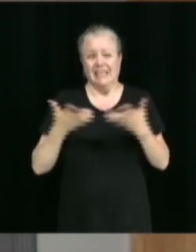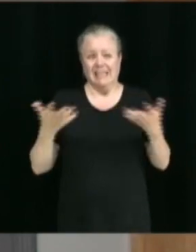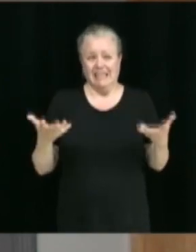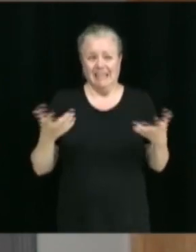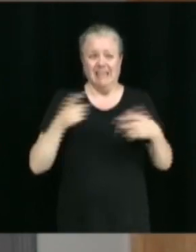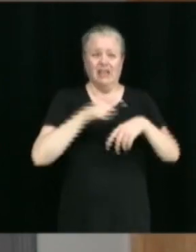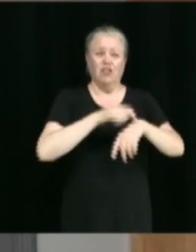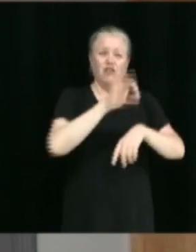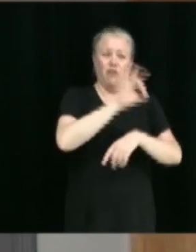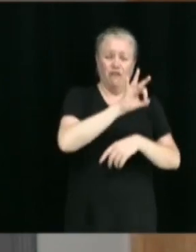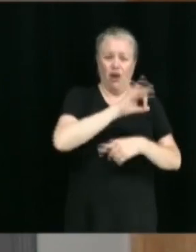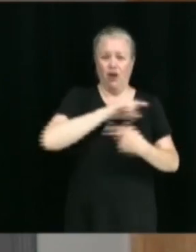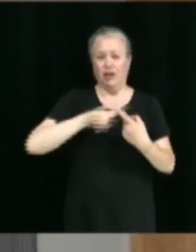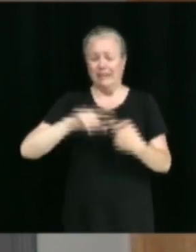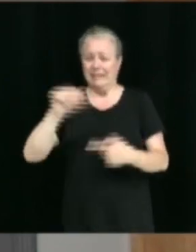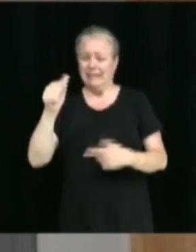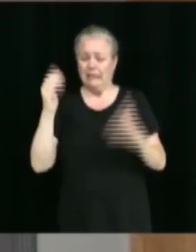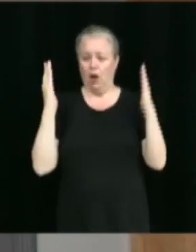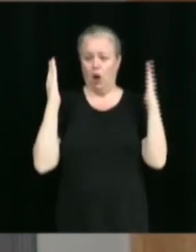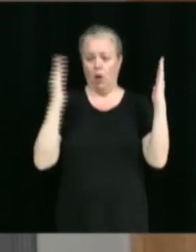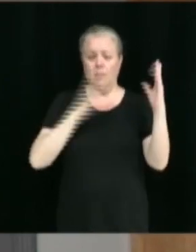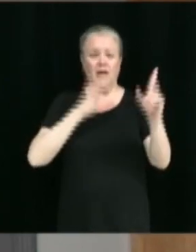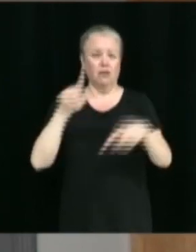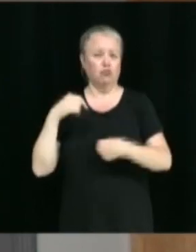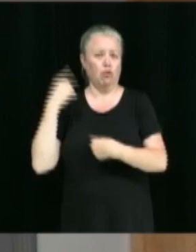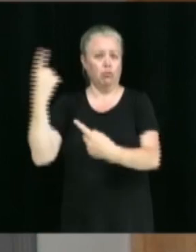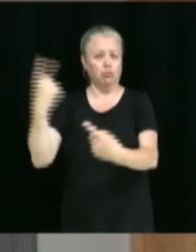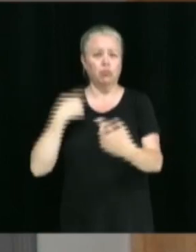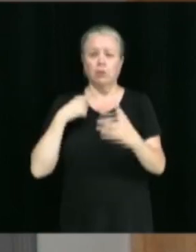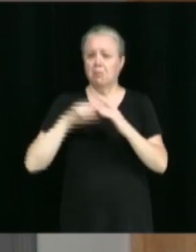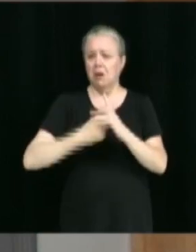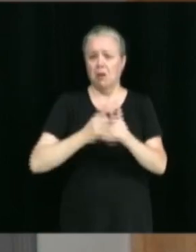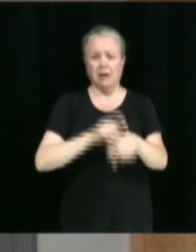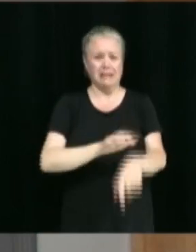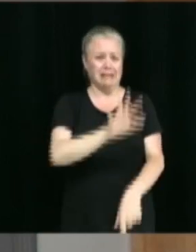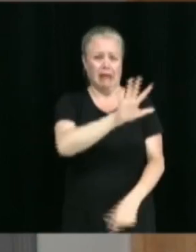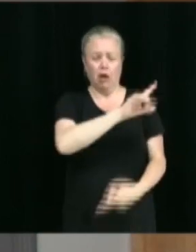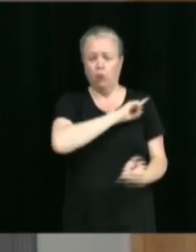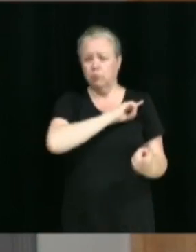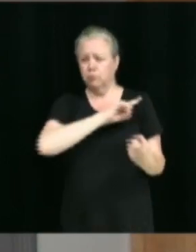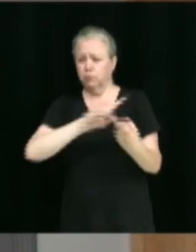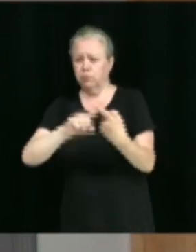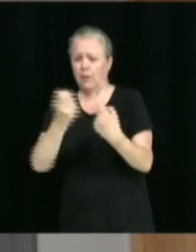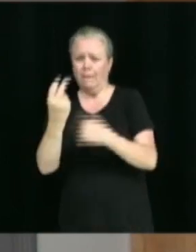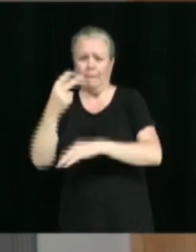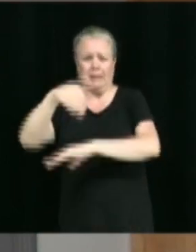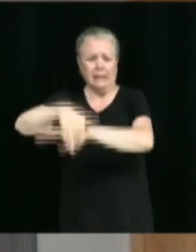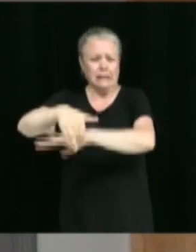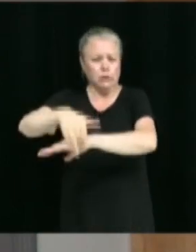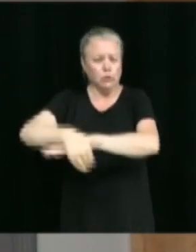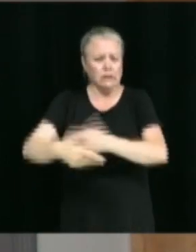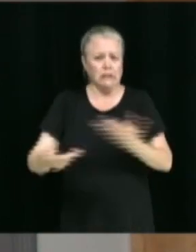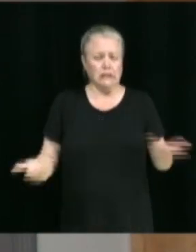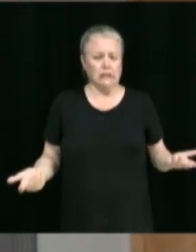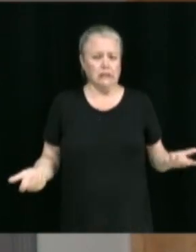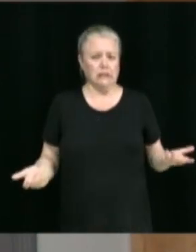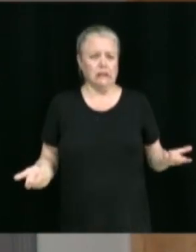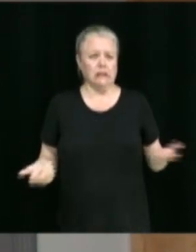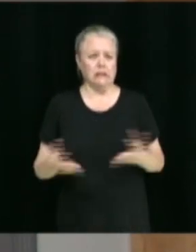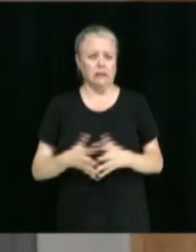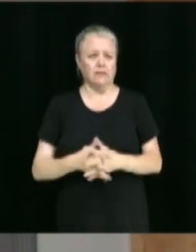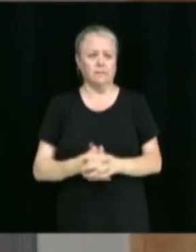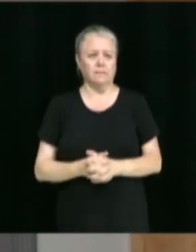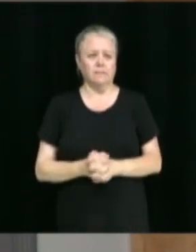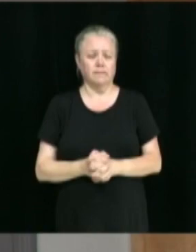9h-10h, mais là, depuis un certain temps, ça peut partir à 5h et ça peut finir jusqu'à minuit. Donc, on a